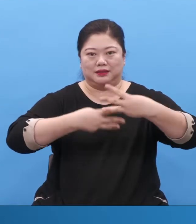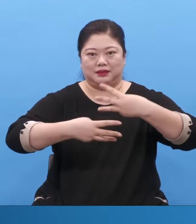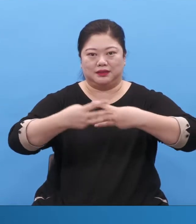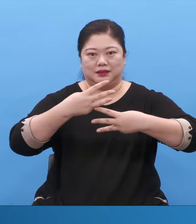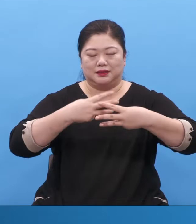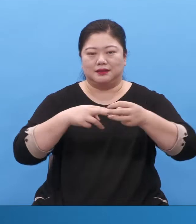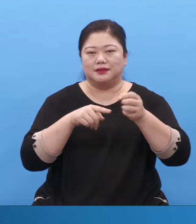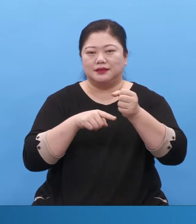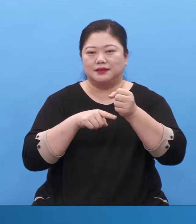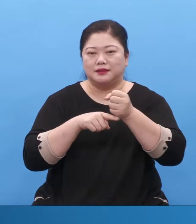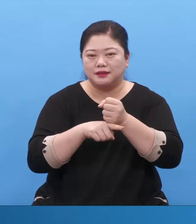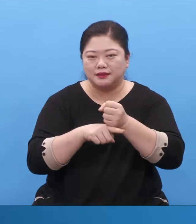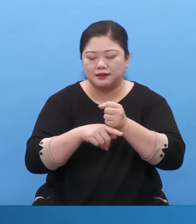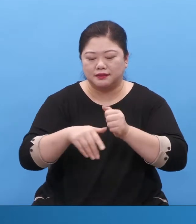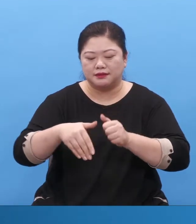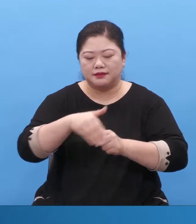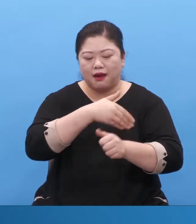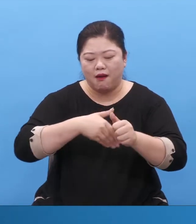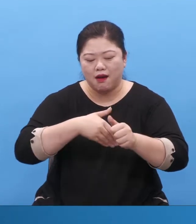점검해야 되요.